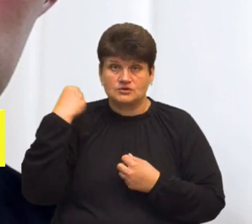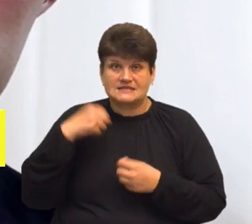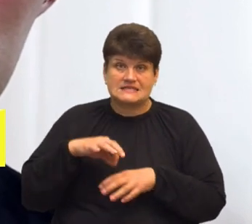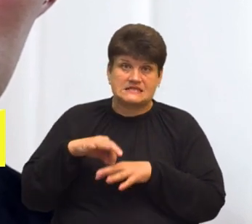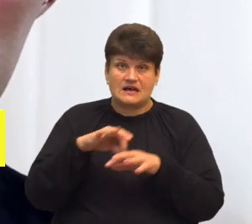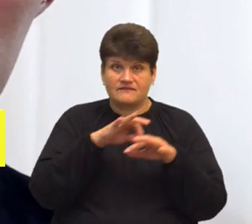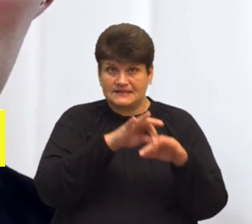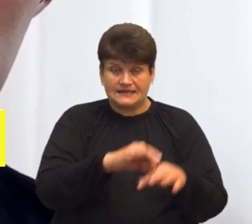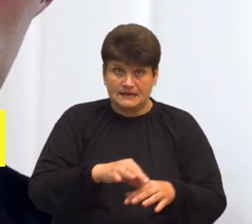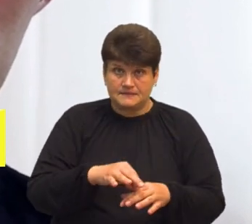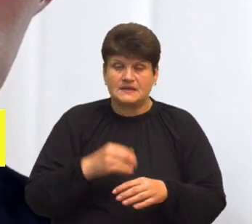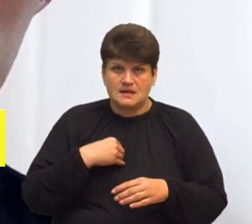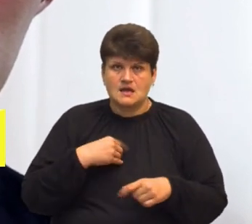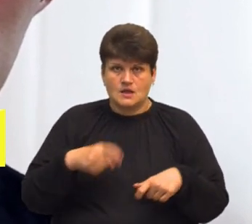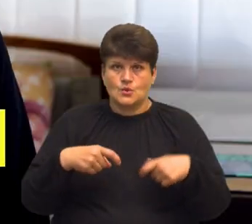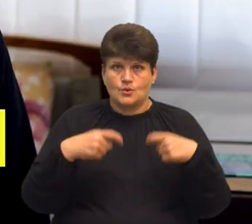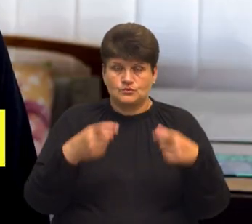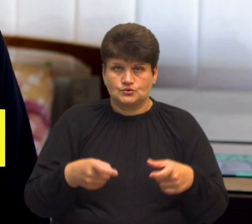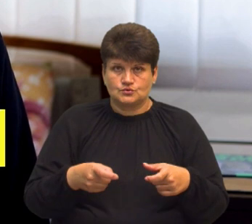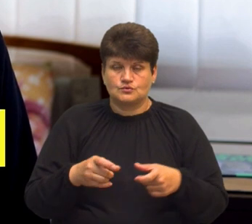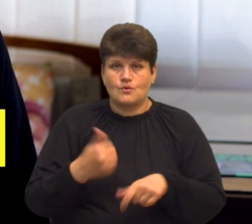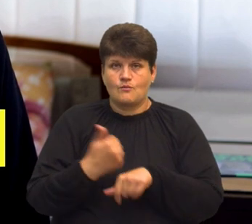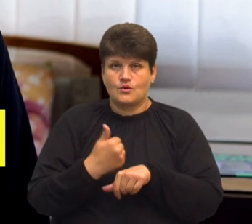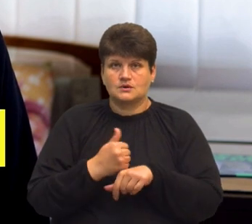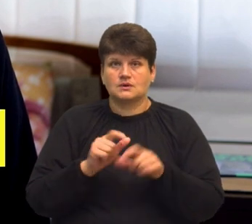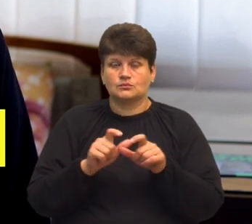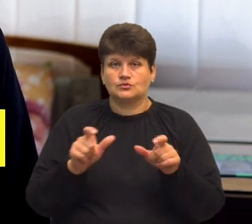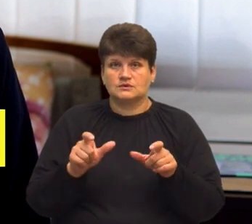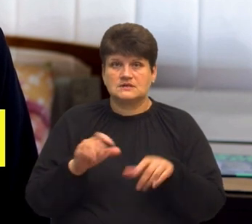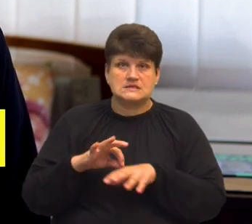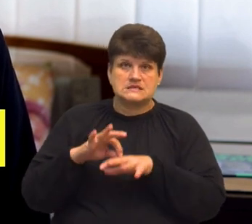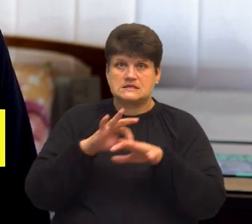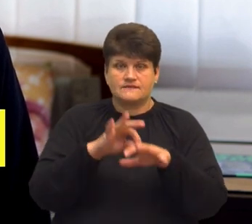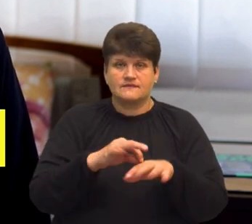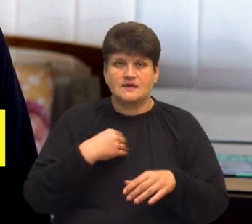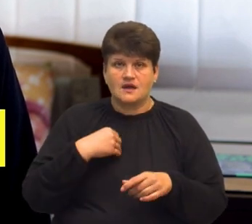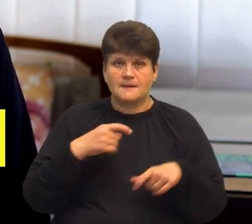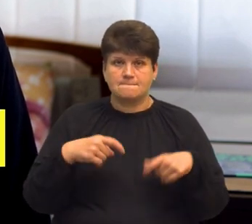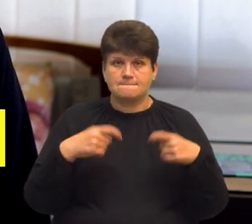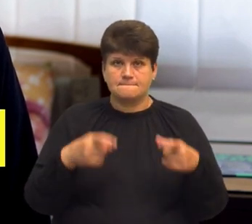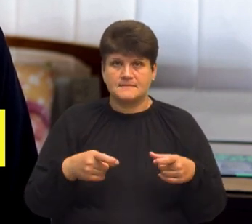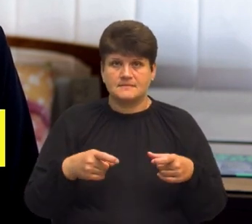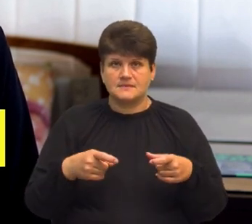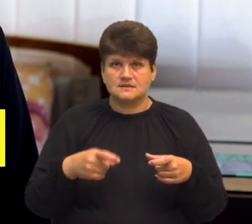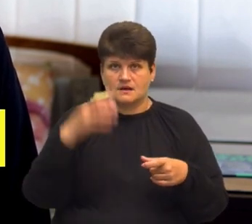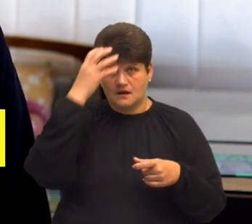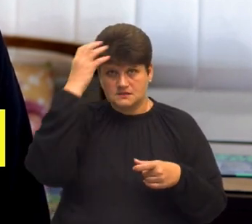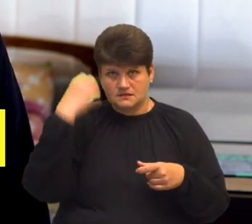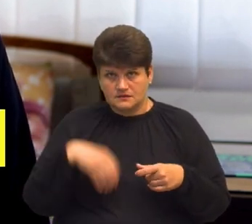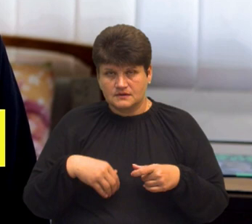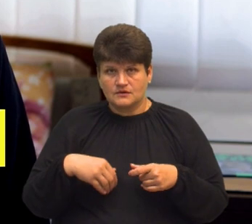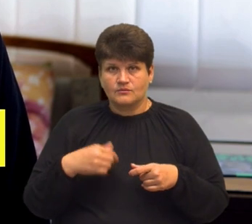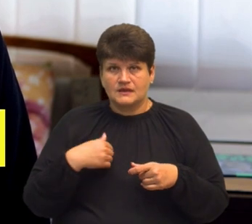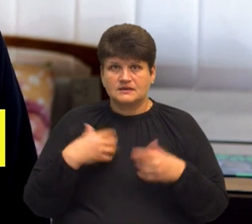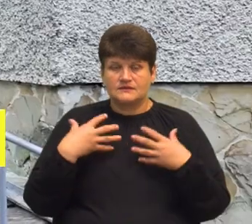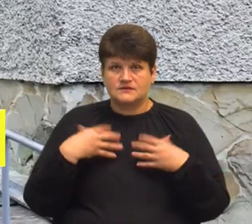добіжу до опорного пункту. Погодився, звів мене, я як біг, по дорозі з латтєва каска, добіг до цього, і мене вже